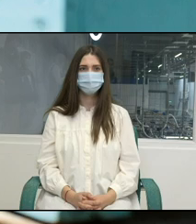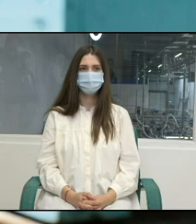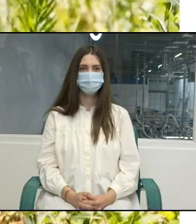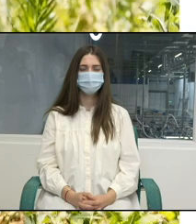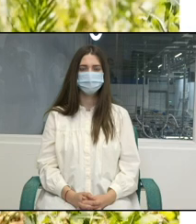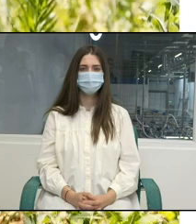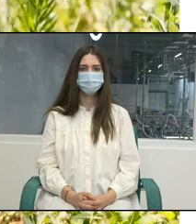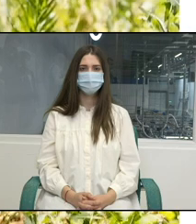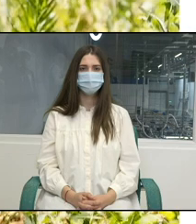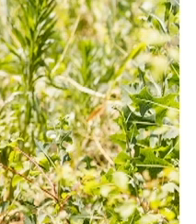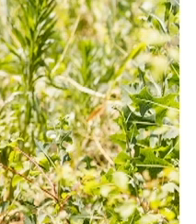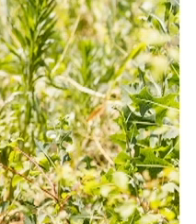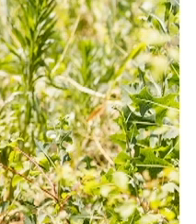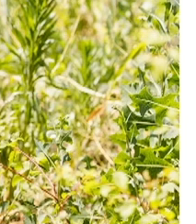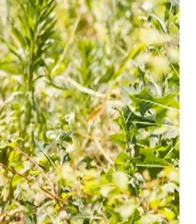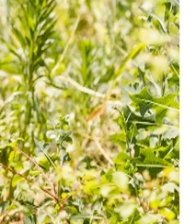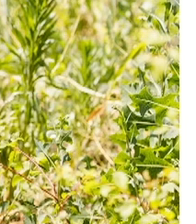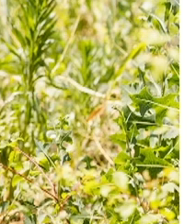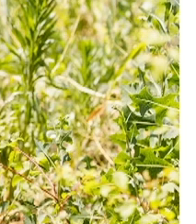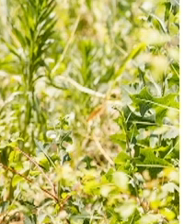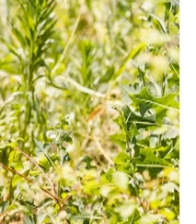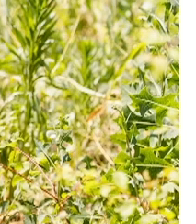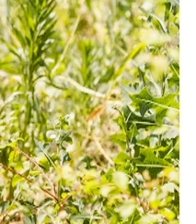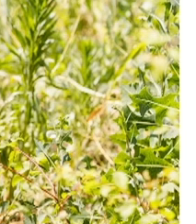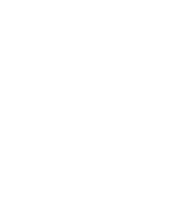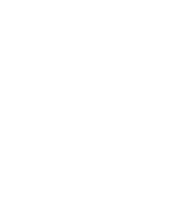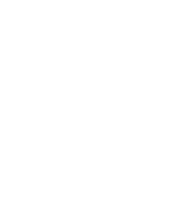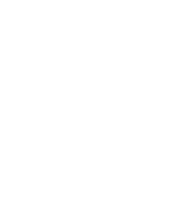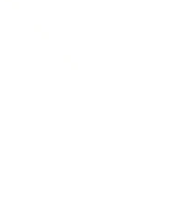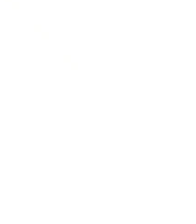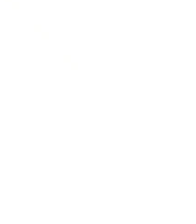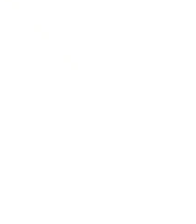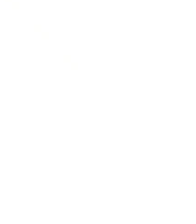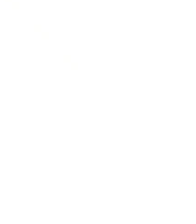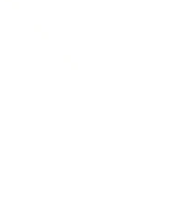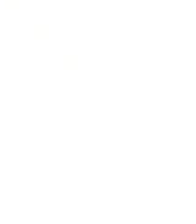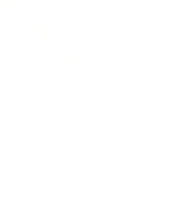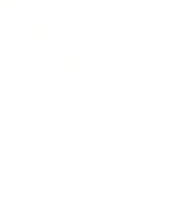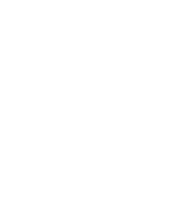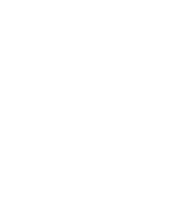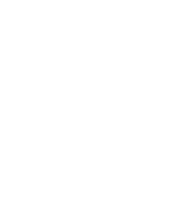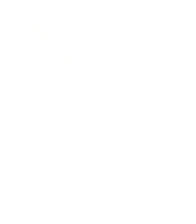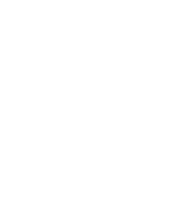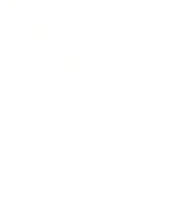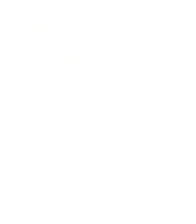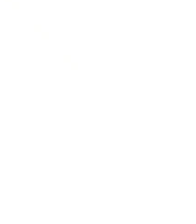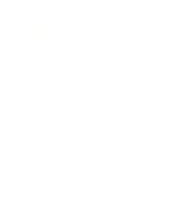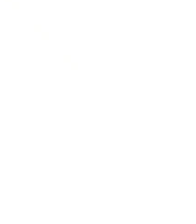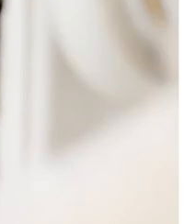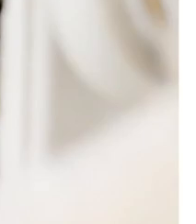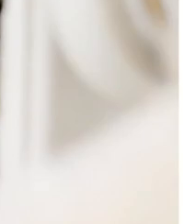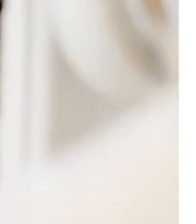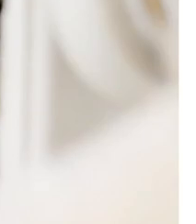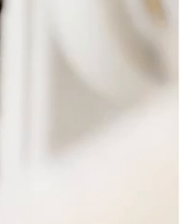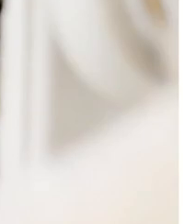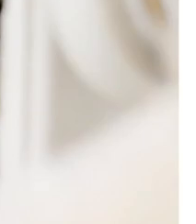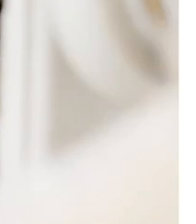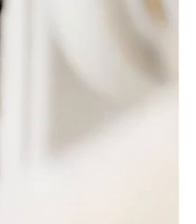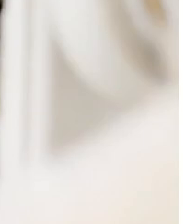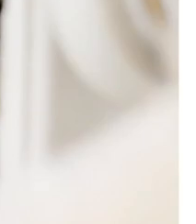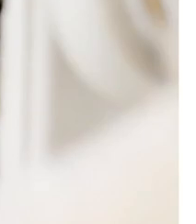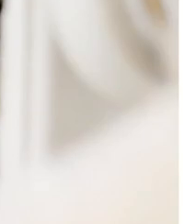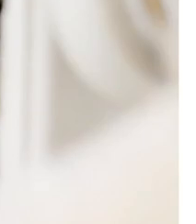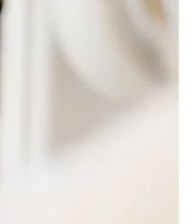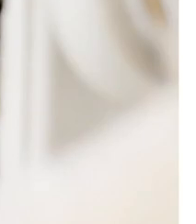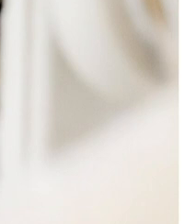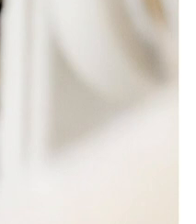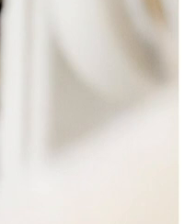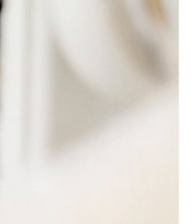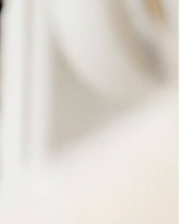tehnică,